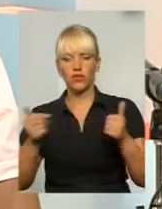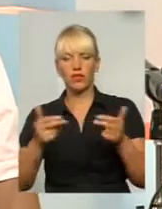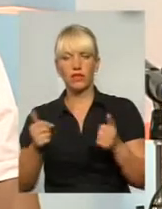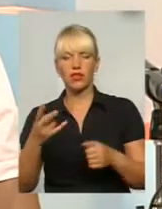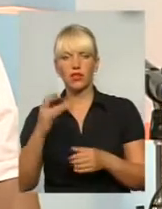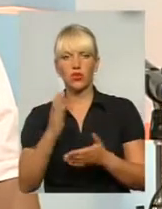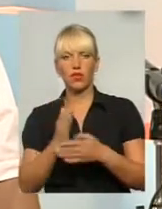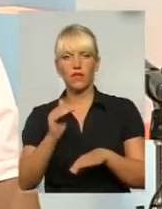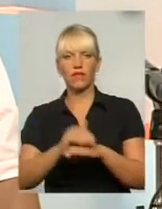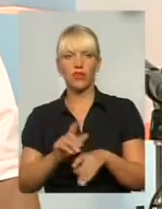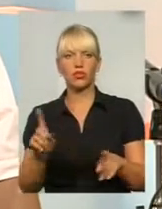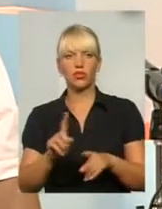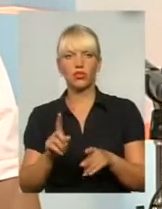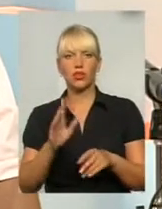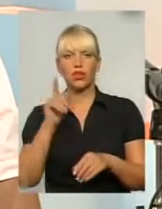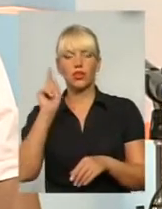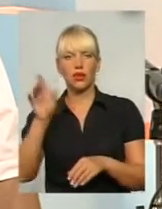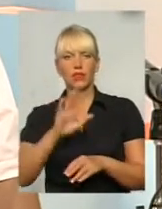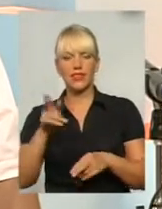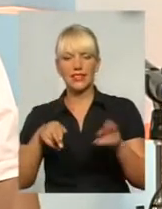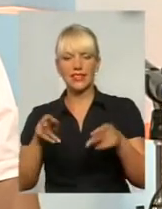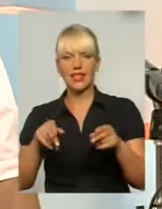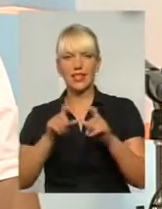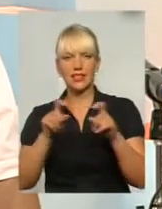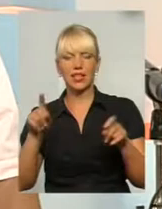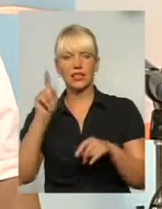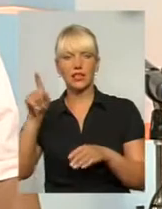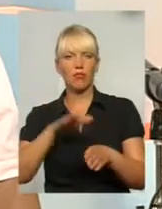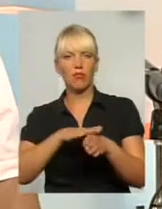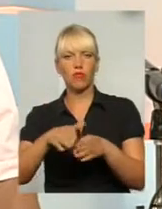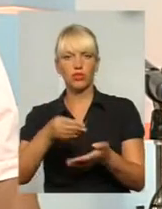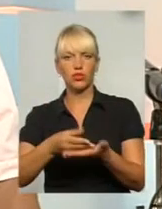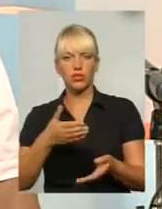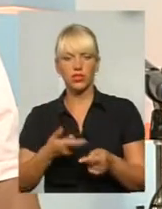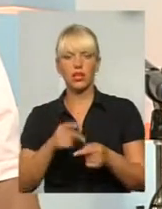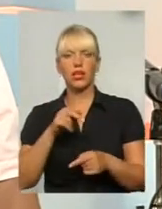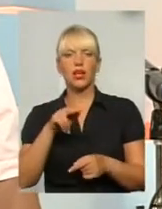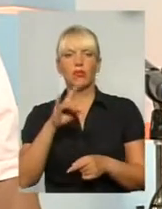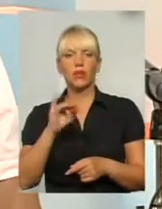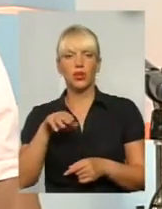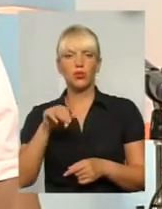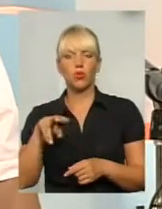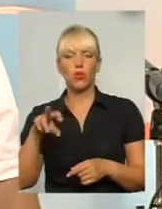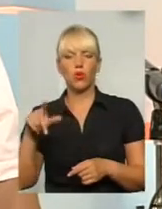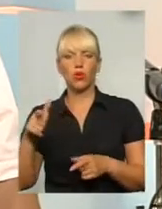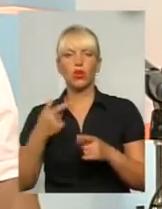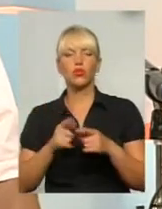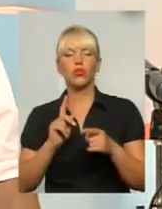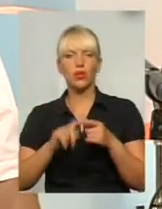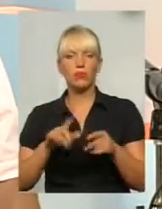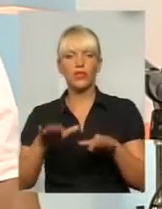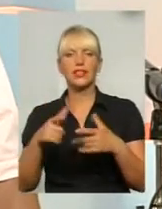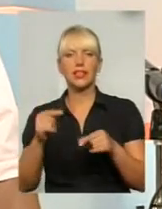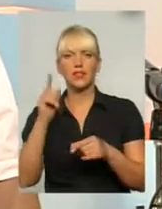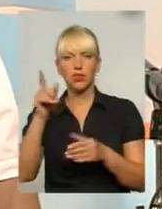факт про те, що там не стерилізатор, а там на сьогоднішній день пануційний притулок, але просто те місце, де він знаходиться, воно не може бути пристосоване,